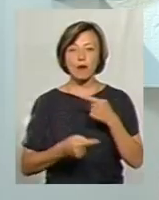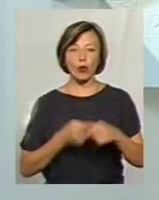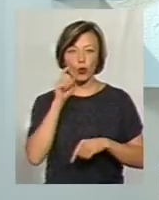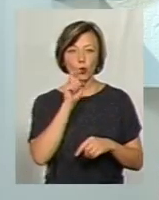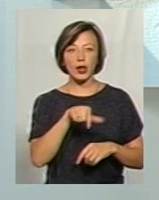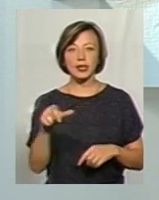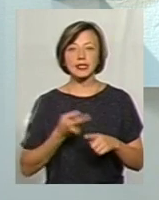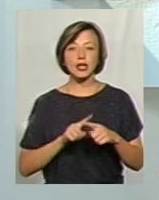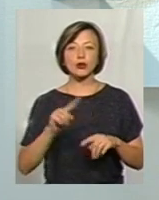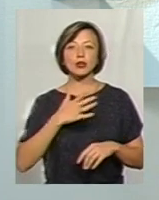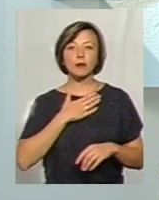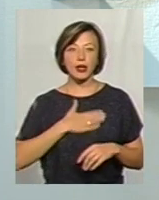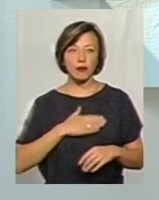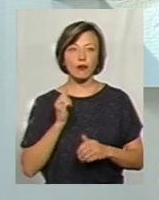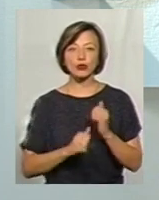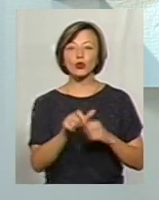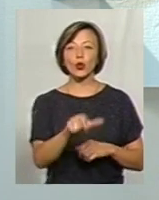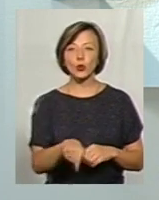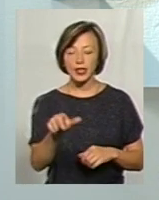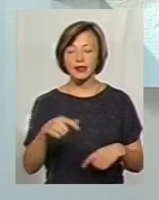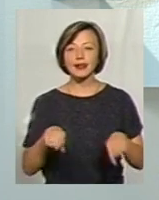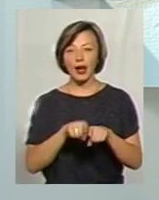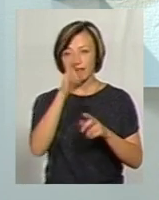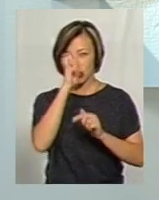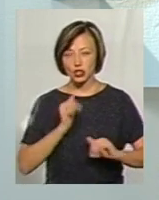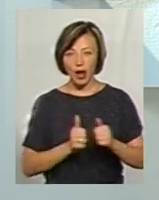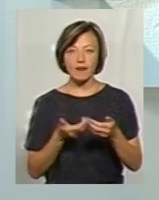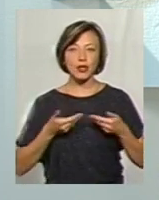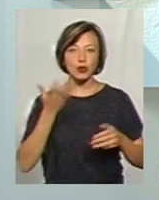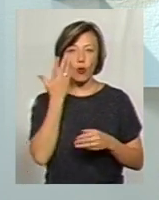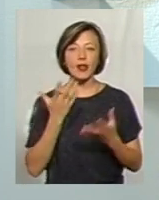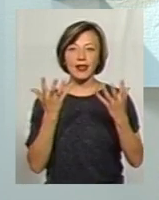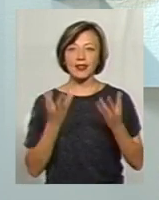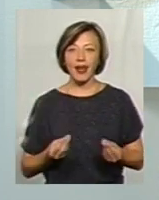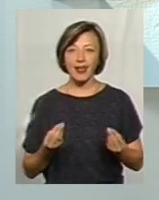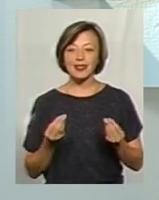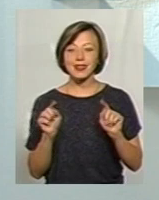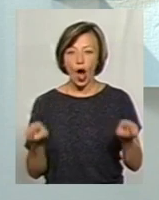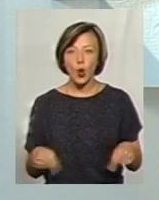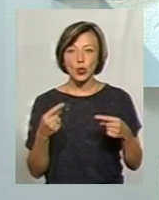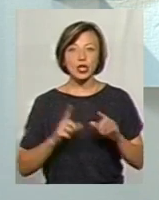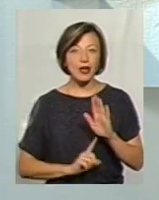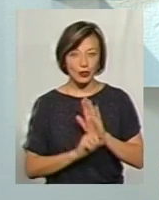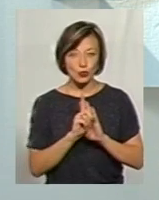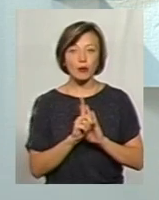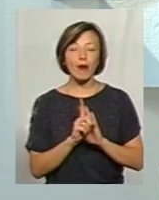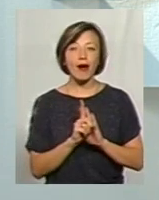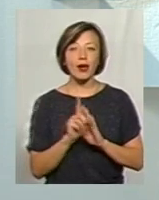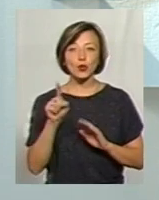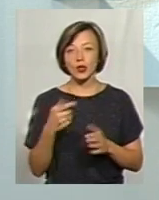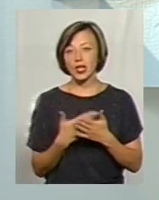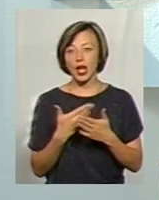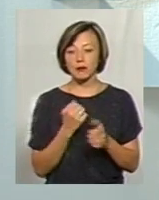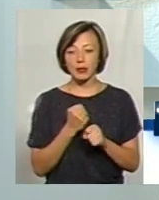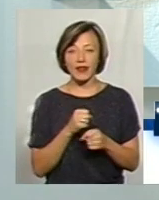приємно. І як в кожної людини, так і в держави нашої, коли день народження наступає, то тоді наче